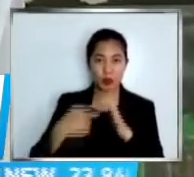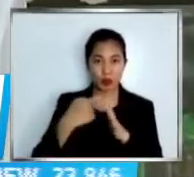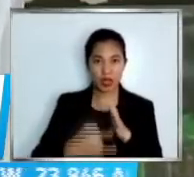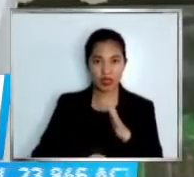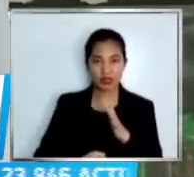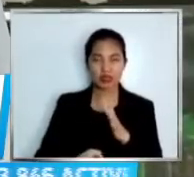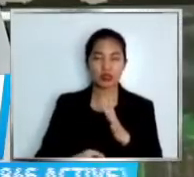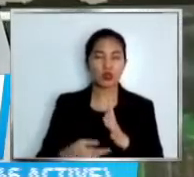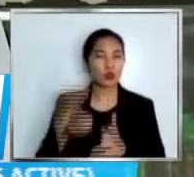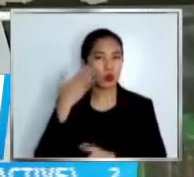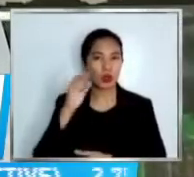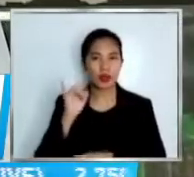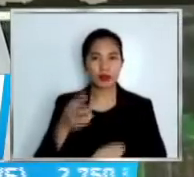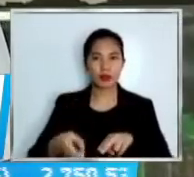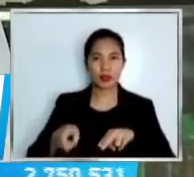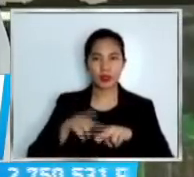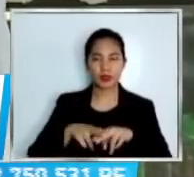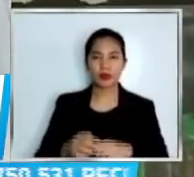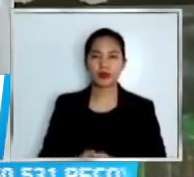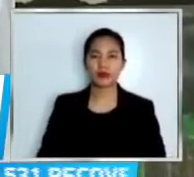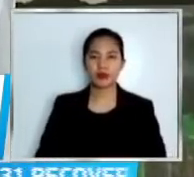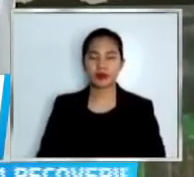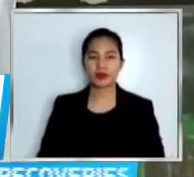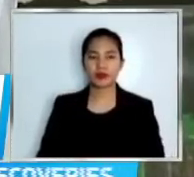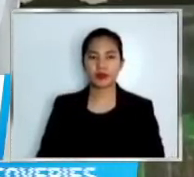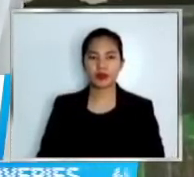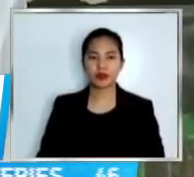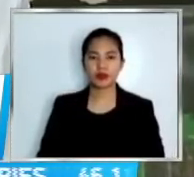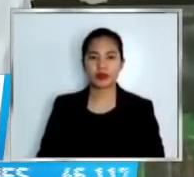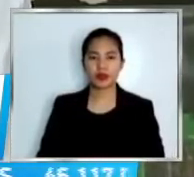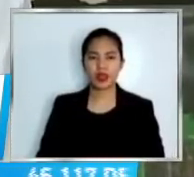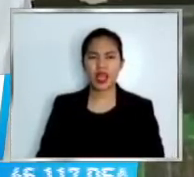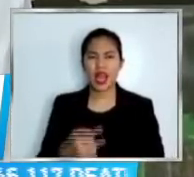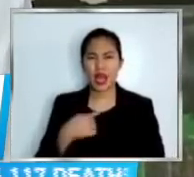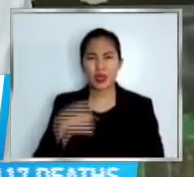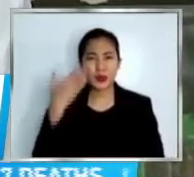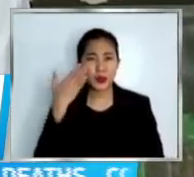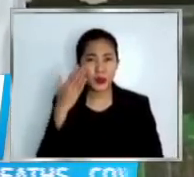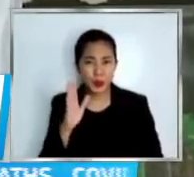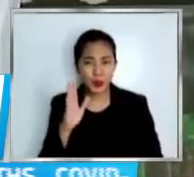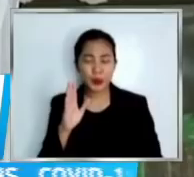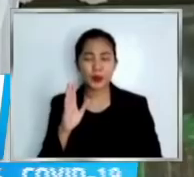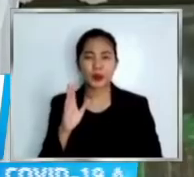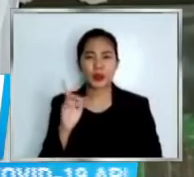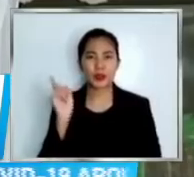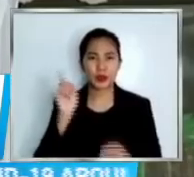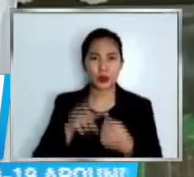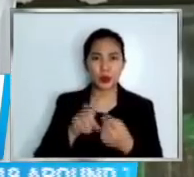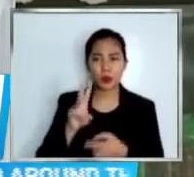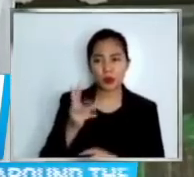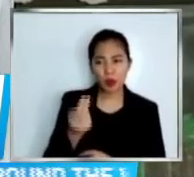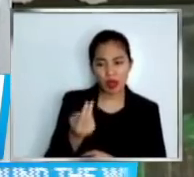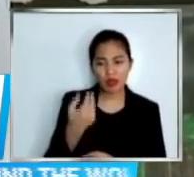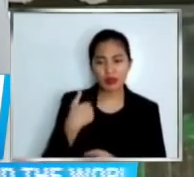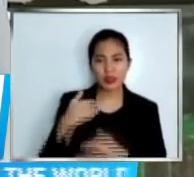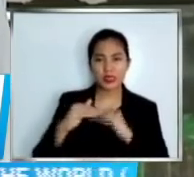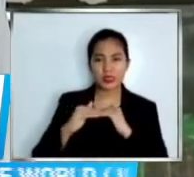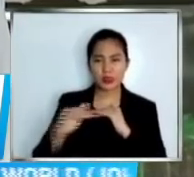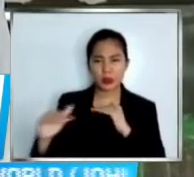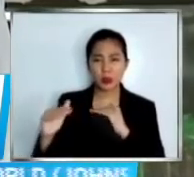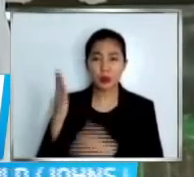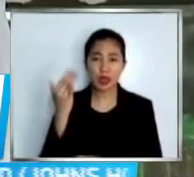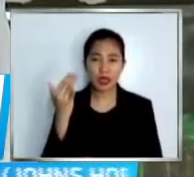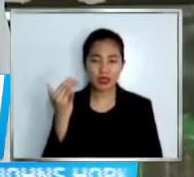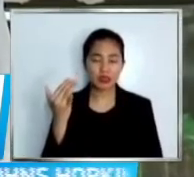baking, hindi ito gagalaw. Hindi ko lang masabi sa inyo kung hanggang kailan, bakit? Eh hindi natin alam dahil